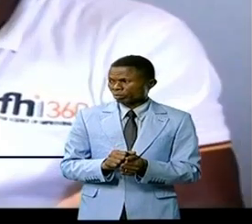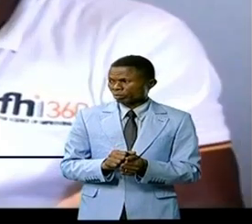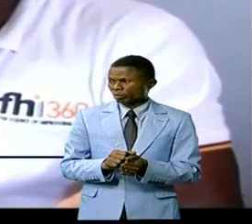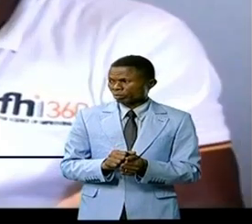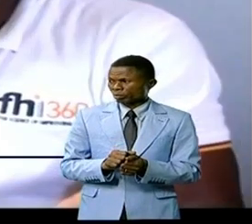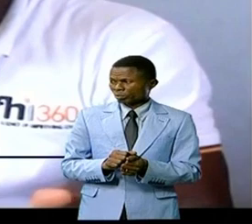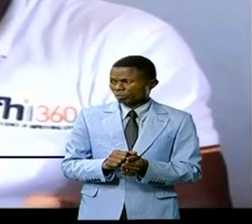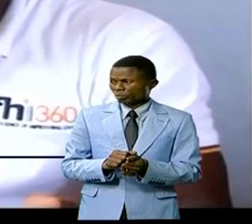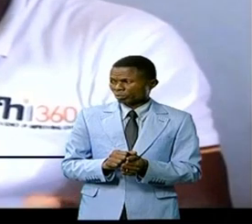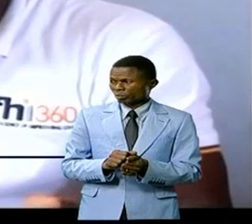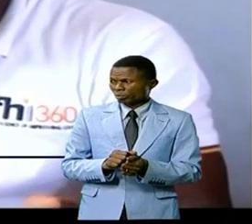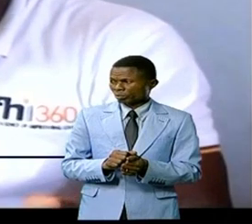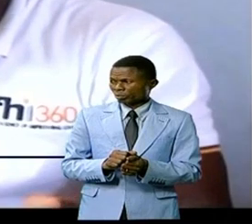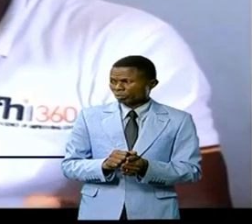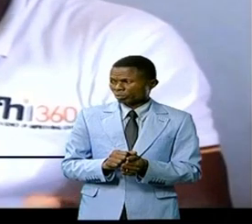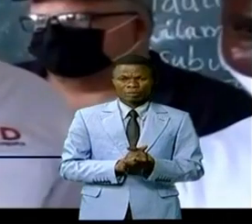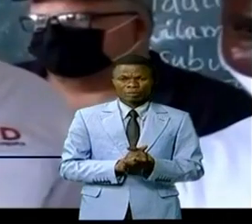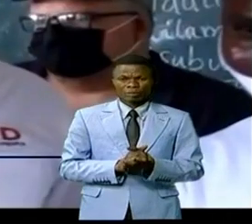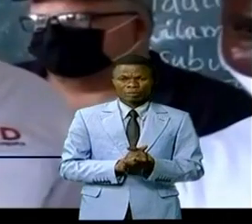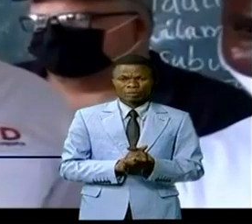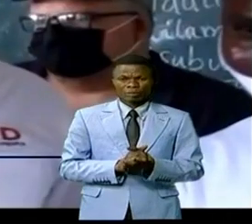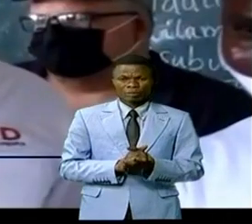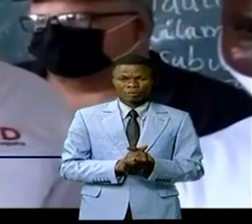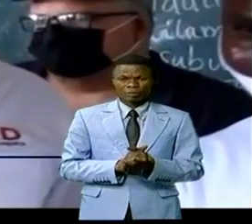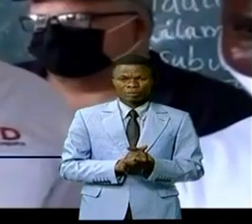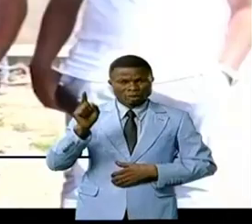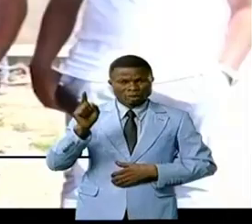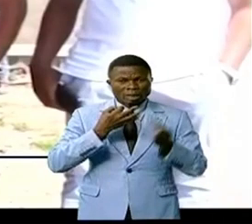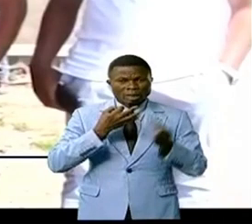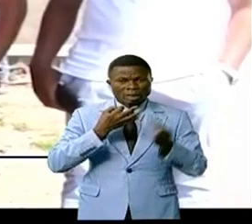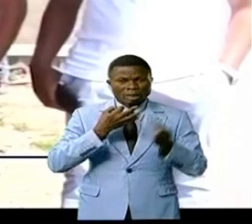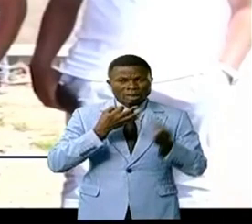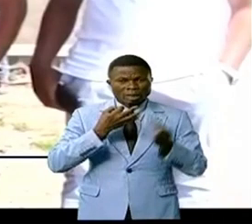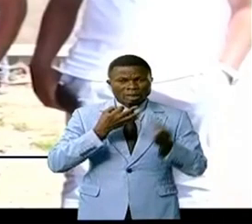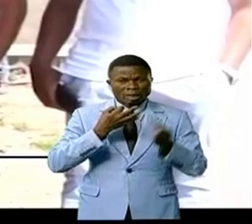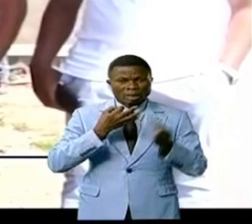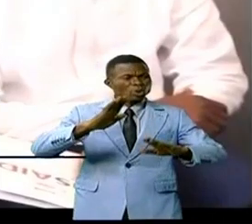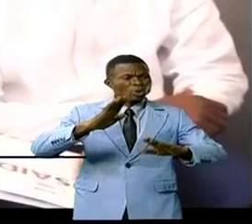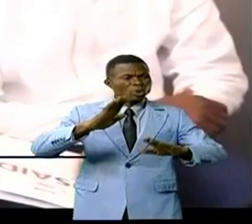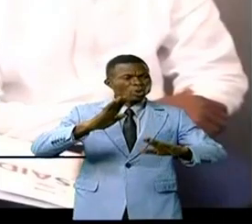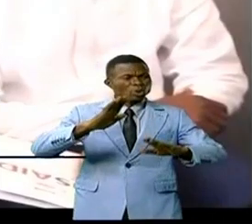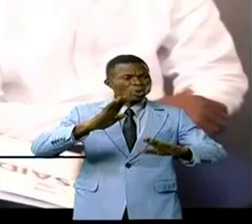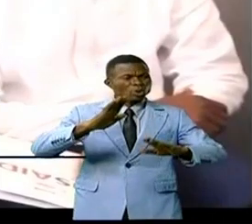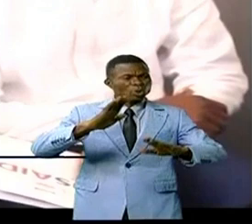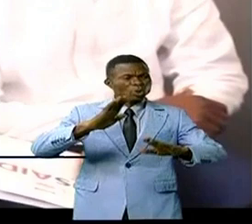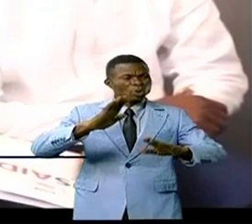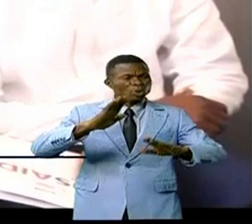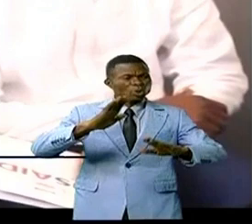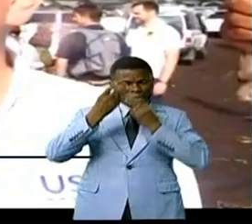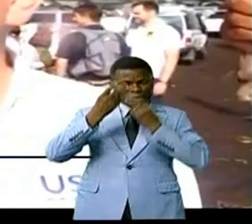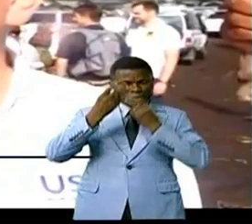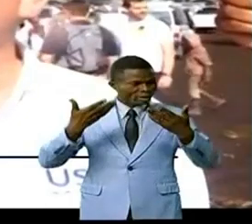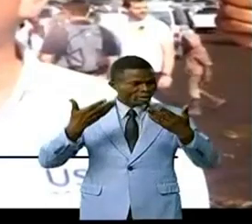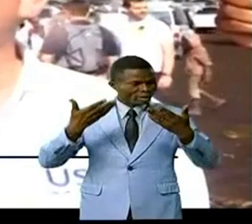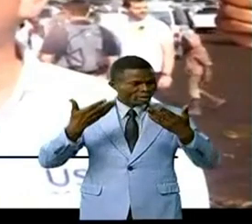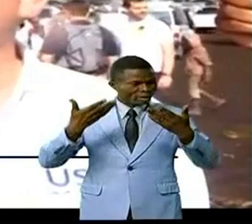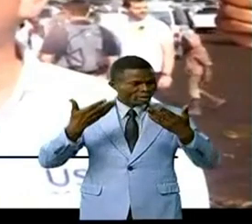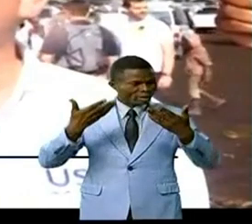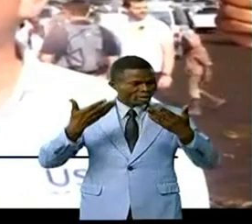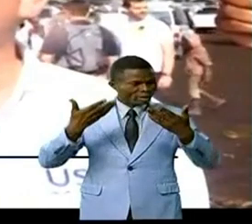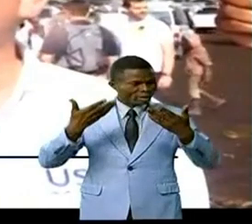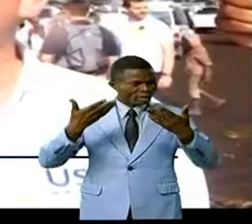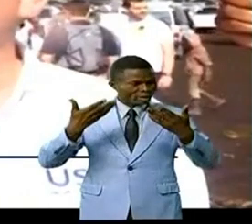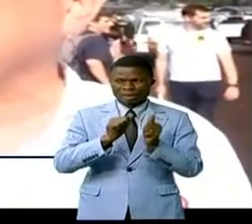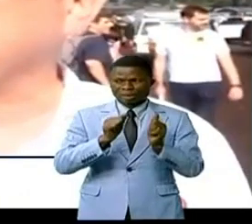bois de chauffe Paul Sébastine a exprimé toute sa satisfaction après sa visite Pour aider il faut accouiller sur les